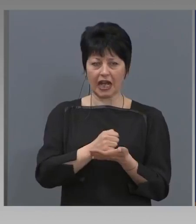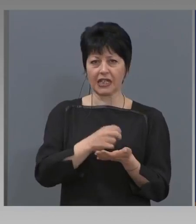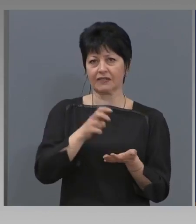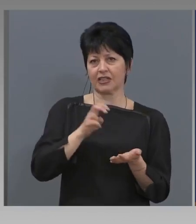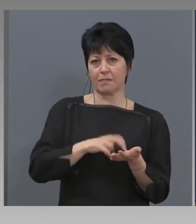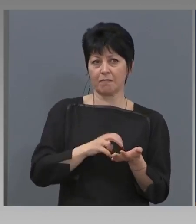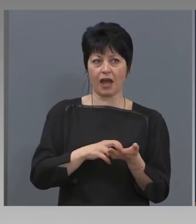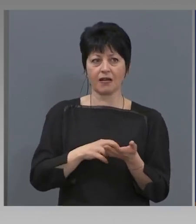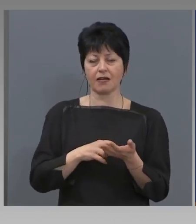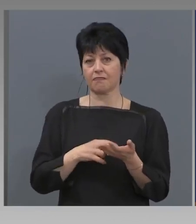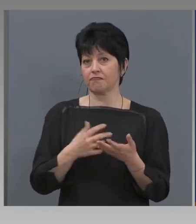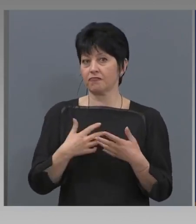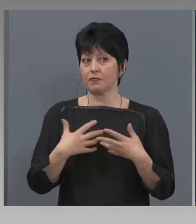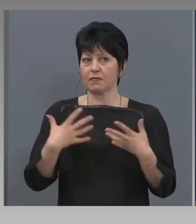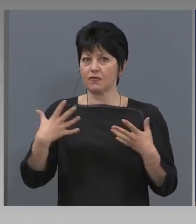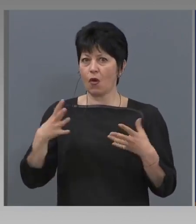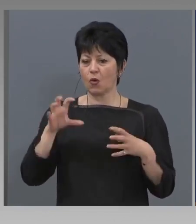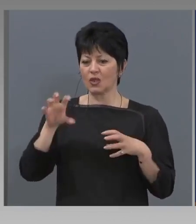сектори работят.